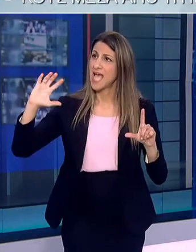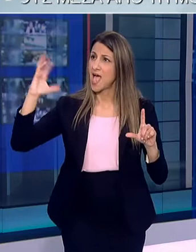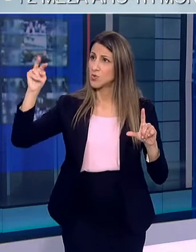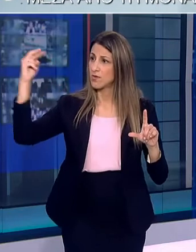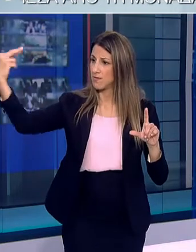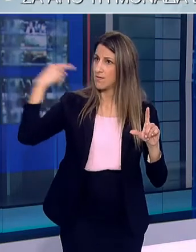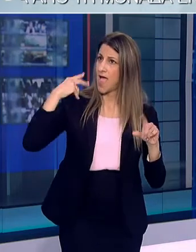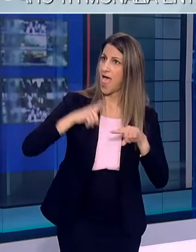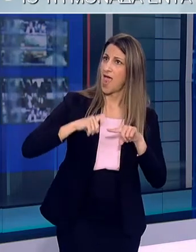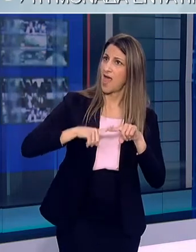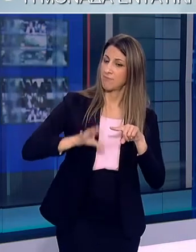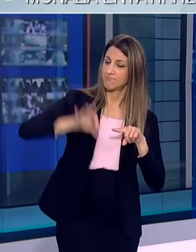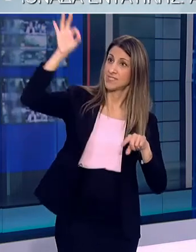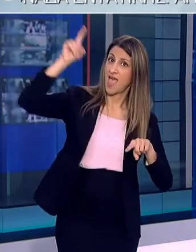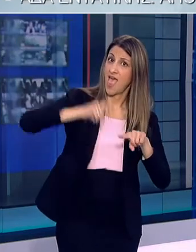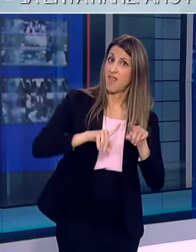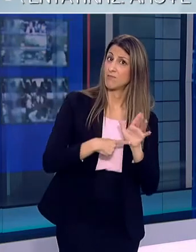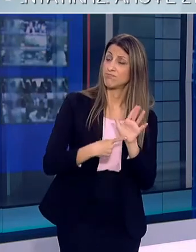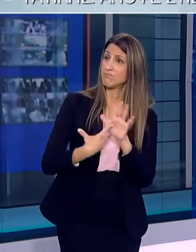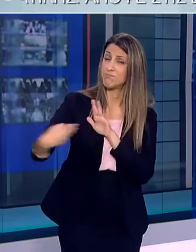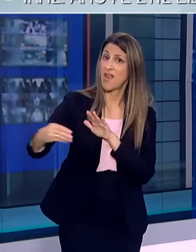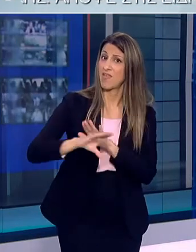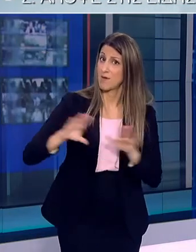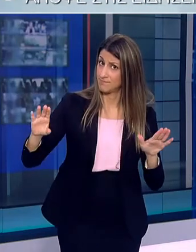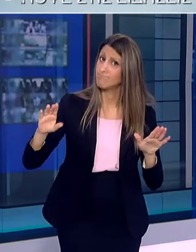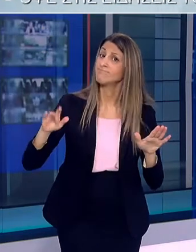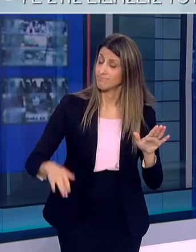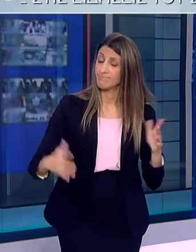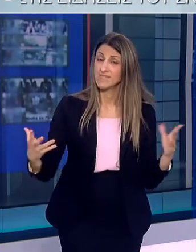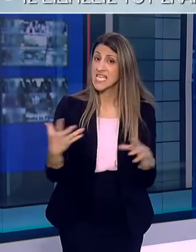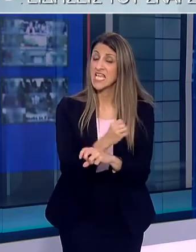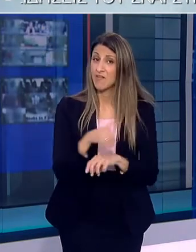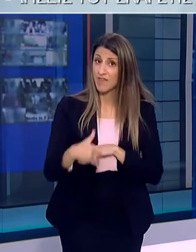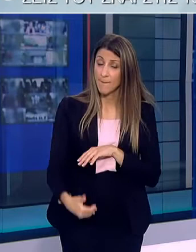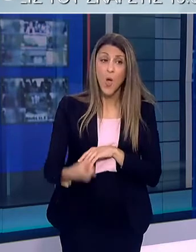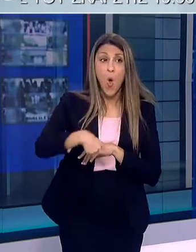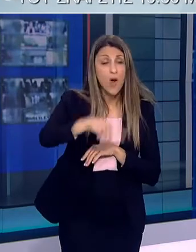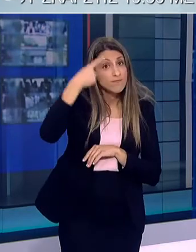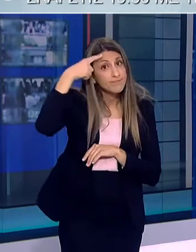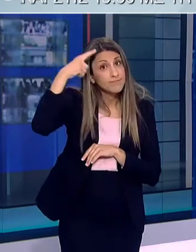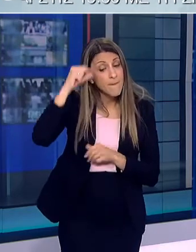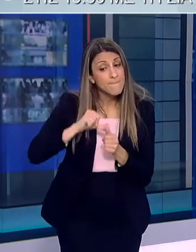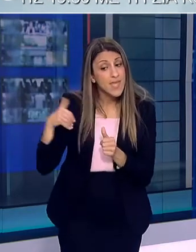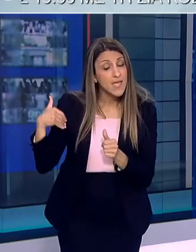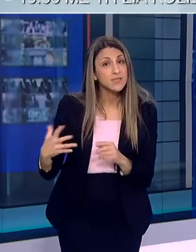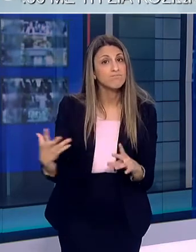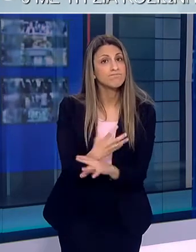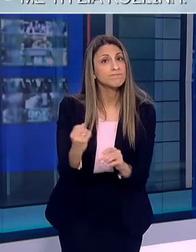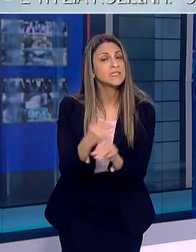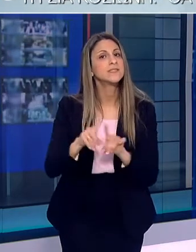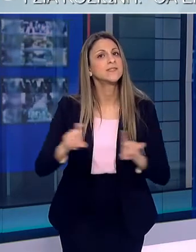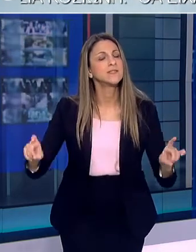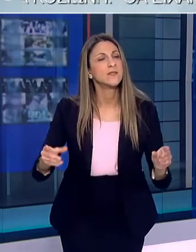και την εικόνα που έχουμε εμείς για την ίδια την πατρίδα μας Ας αναλογιστούμε λοιπόν όσα πετύχαμε αυτούς τους μήνες και ας τα χρησιμοποιήσουμε ως